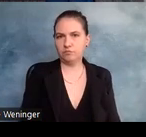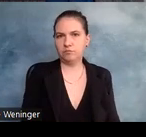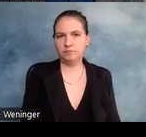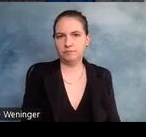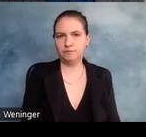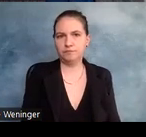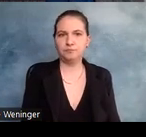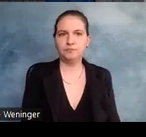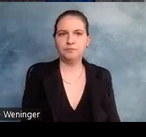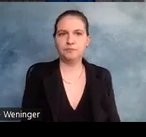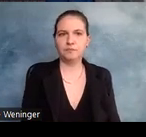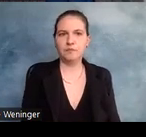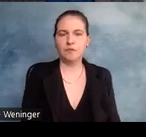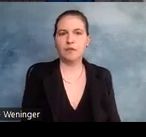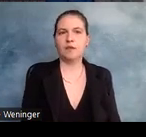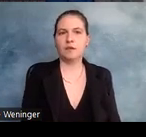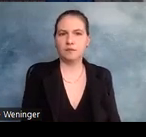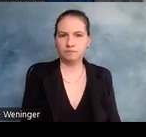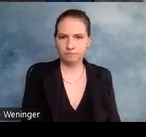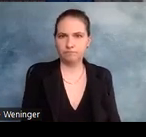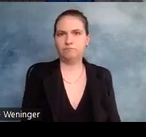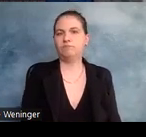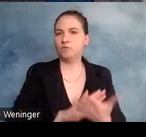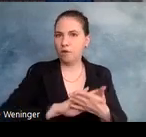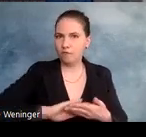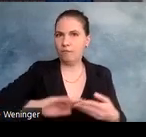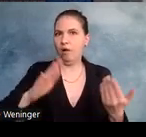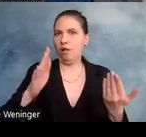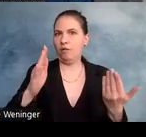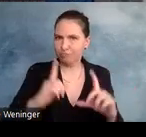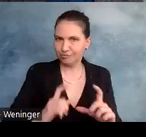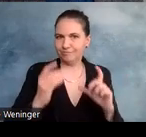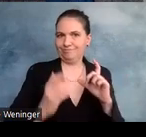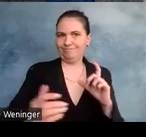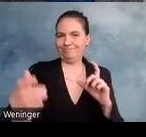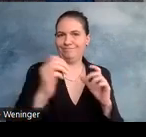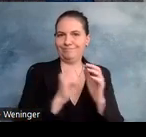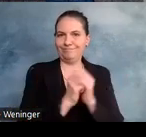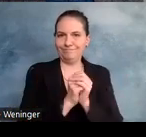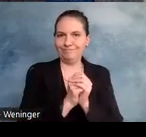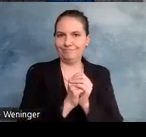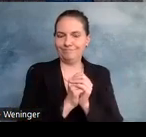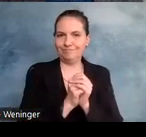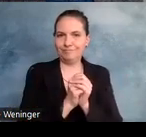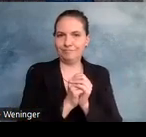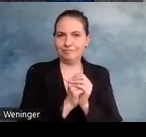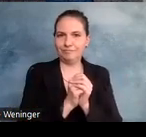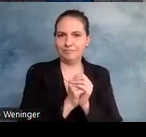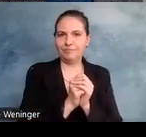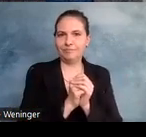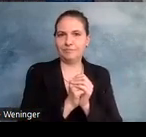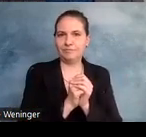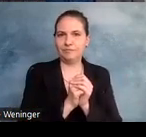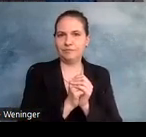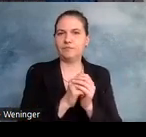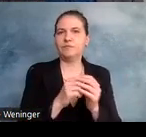So, dann würden wir mal einsteigen jetzt. Das haben wir gesehen. Ein